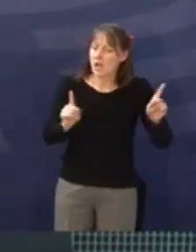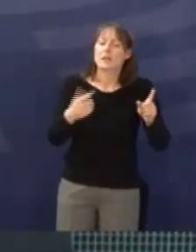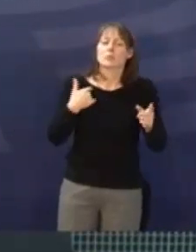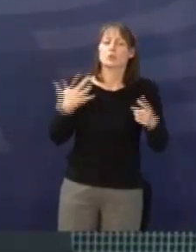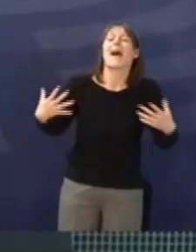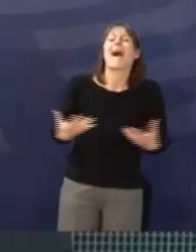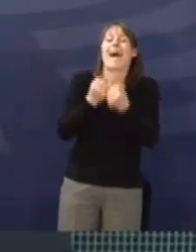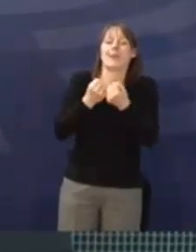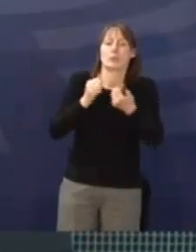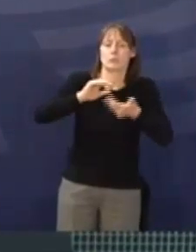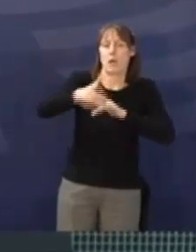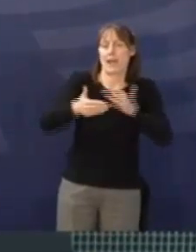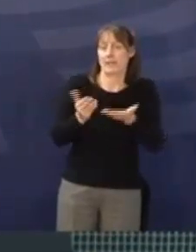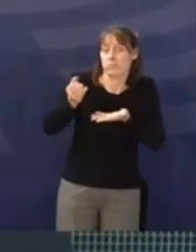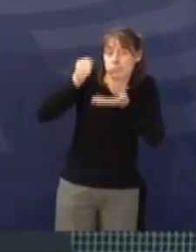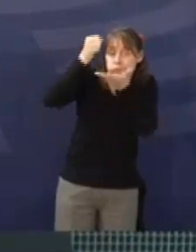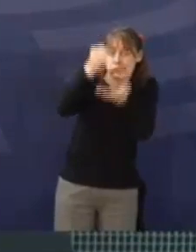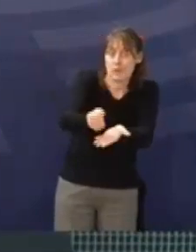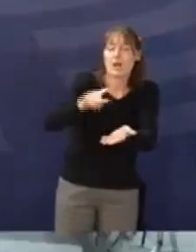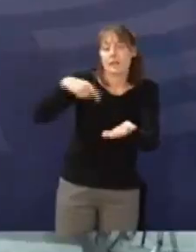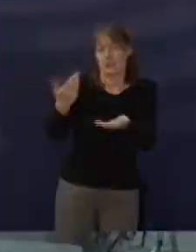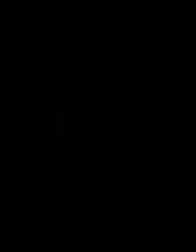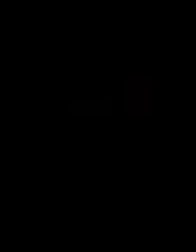müssen. Ich danke für die Aufmerksamkeit. Kör suprem. Kör schloid. Kör Vielen Dank.